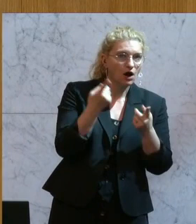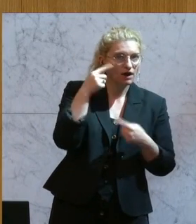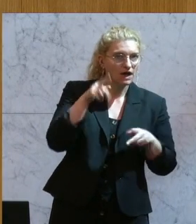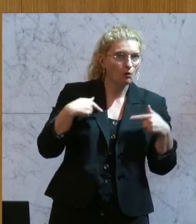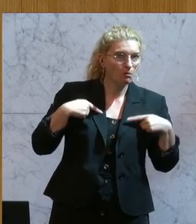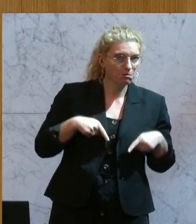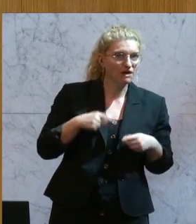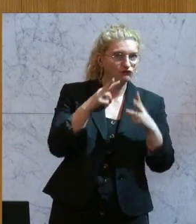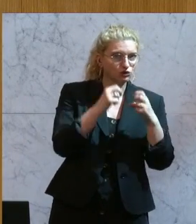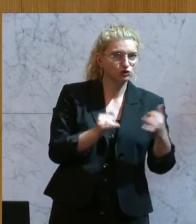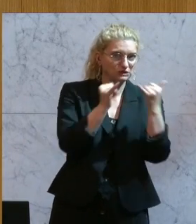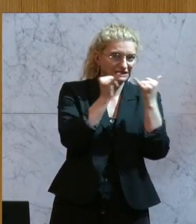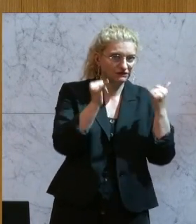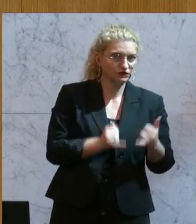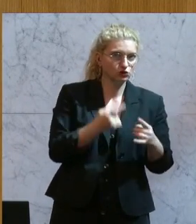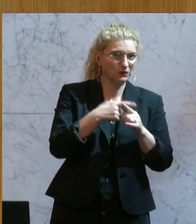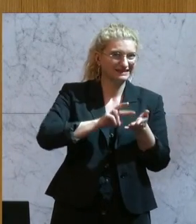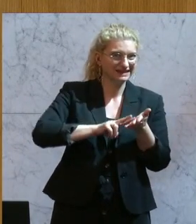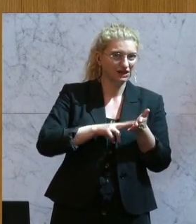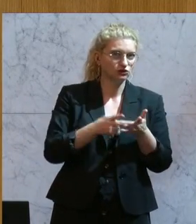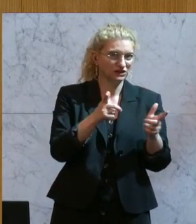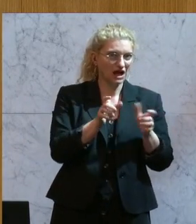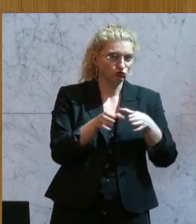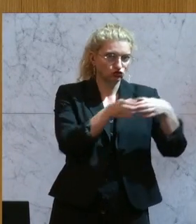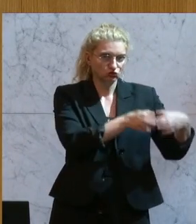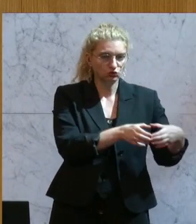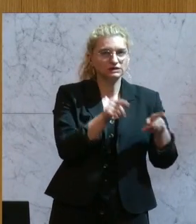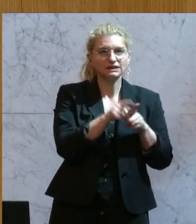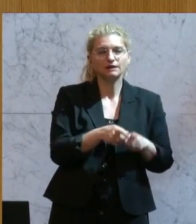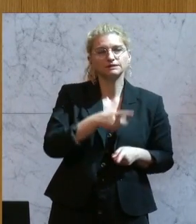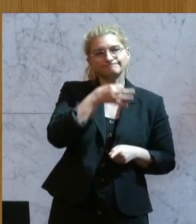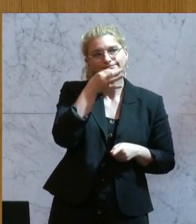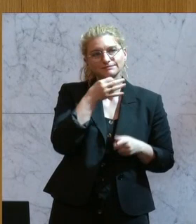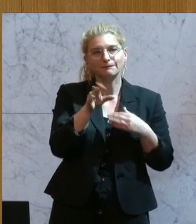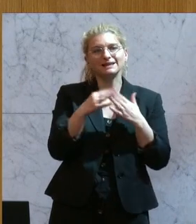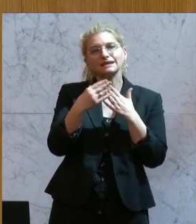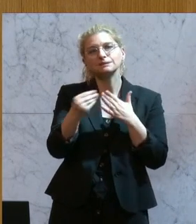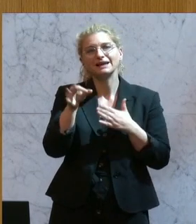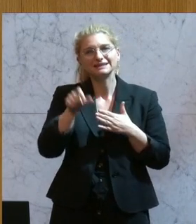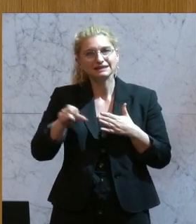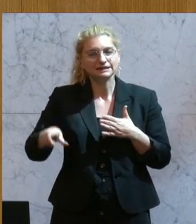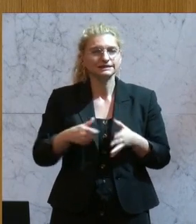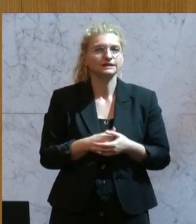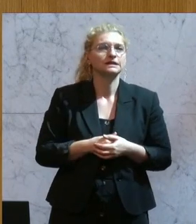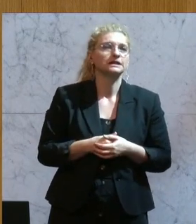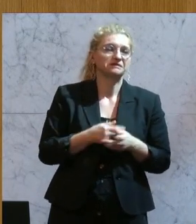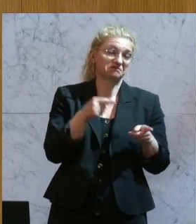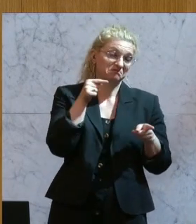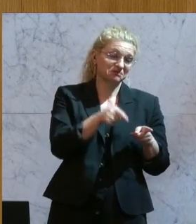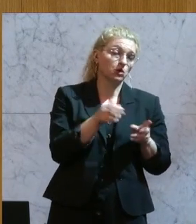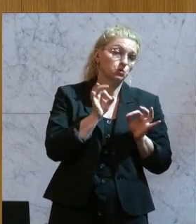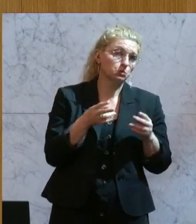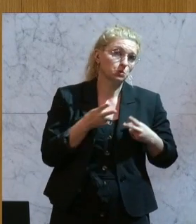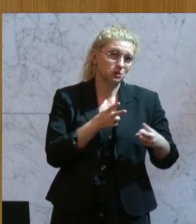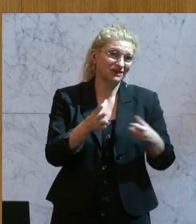des Forschungs-, Innovation- und Digitalisierungsausschusses mit einer Aussprache mit Expertinnen und Experten. Wir sind hier auf einem guten